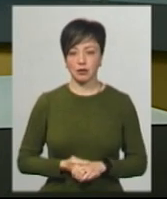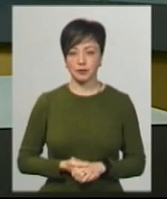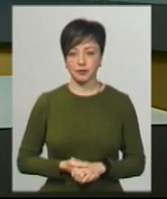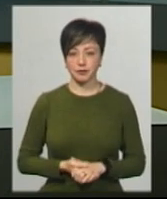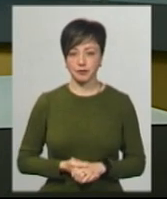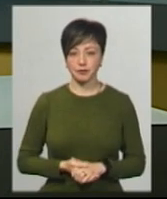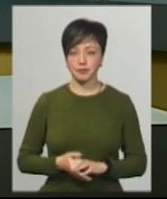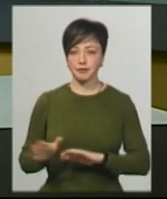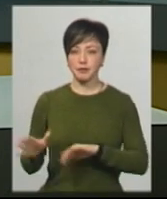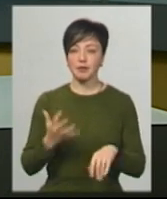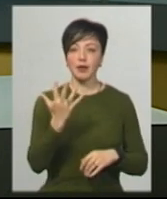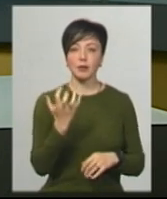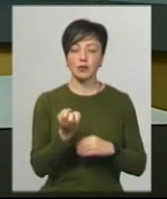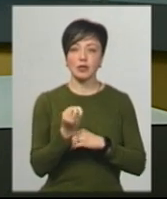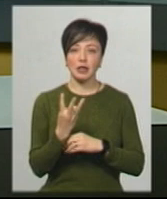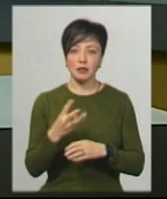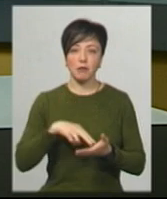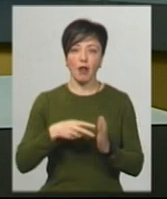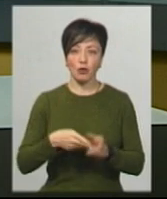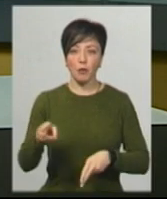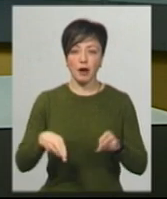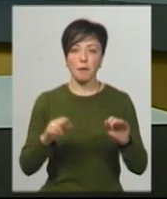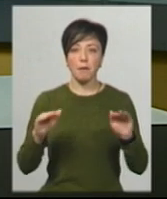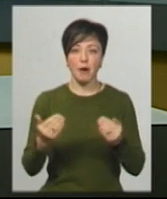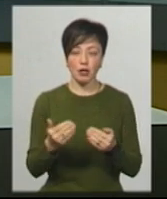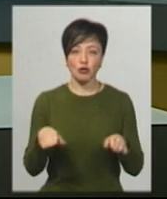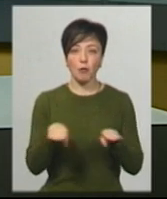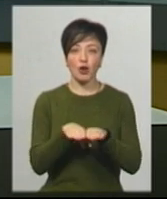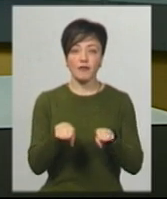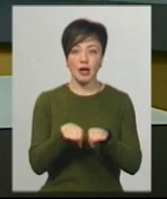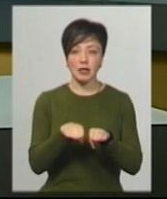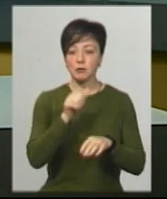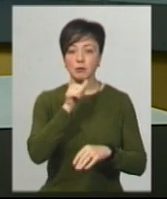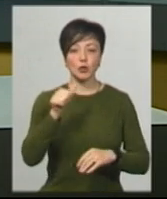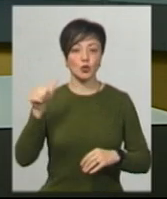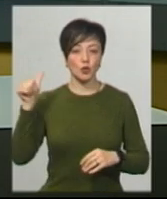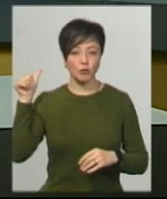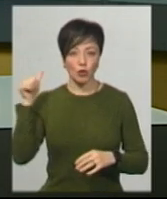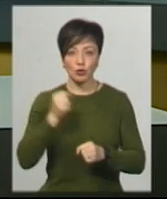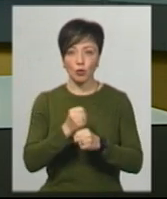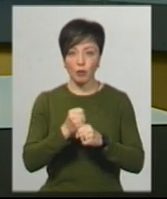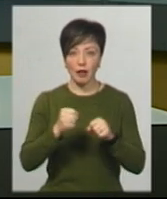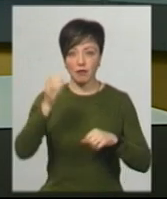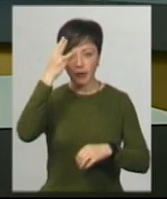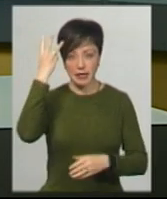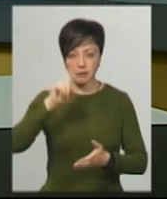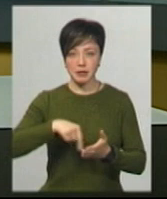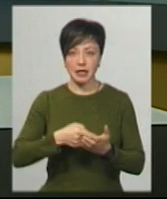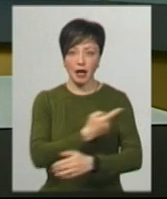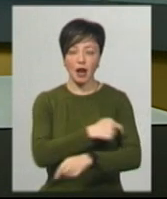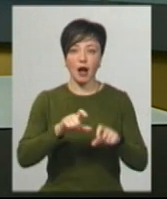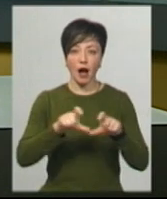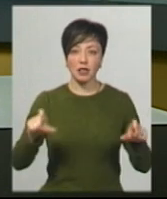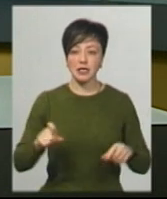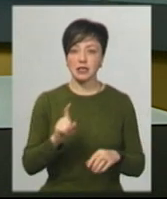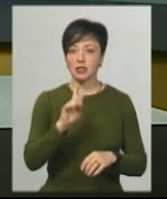На 513 планових операцій менше у порівнянні із минулим роком зробили у Хмельницькій міській лікарні за